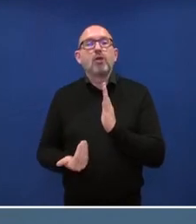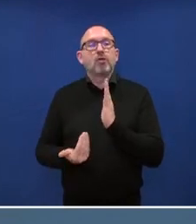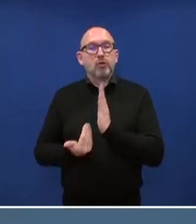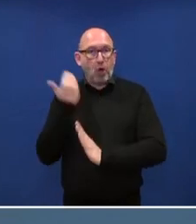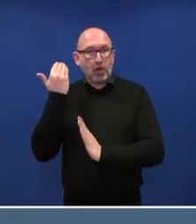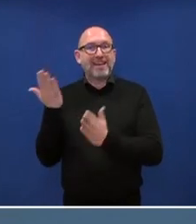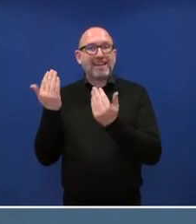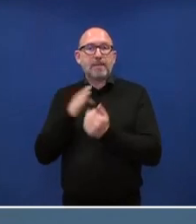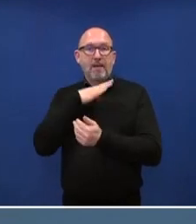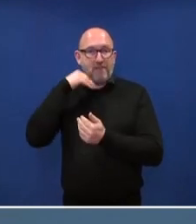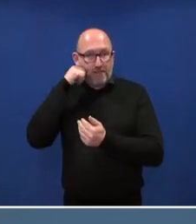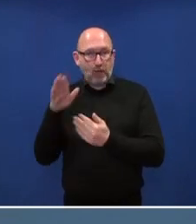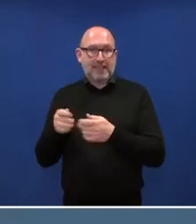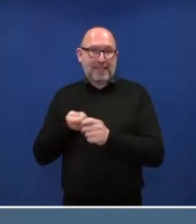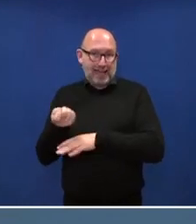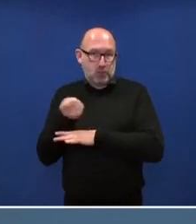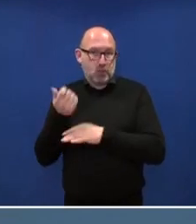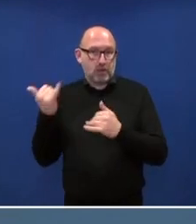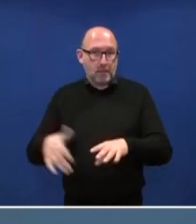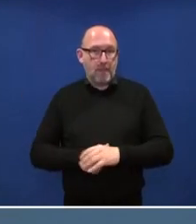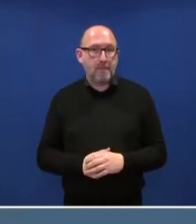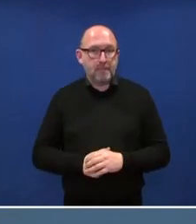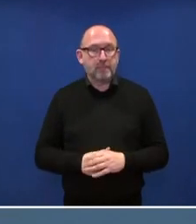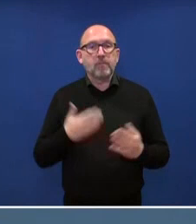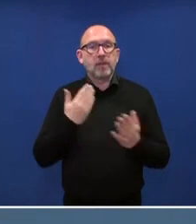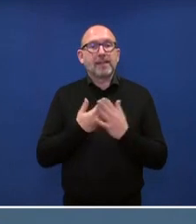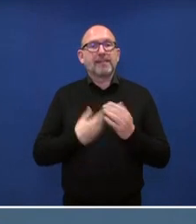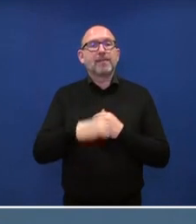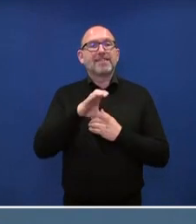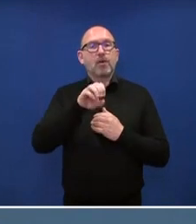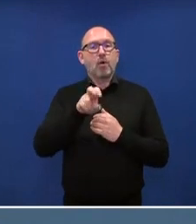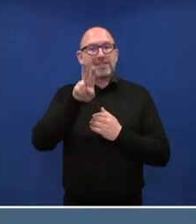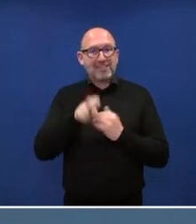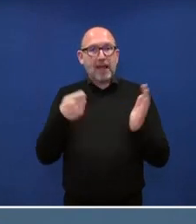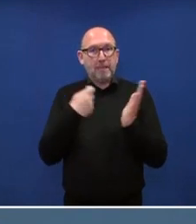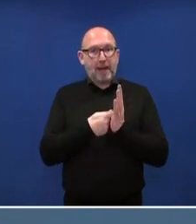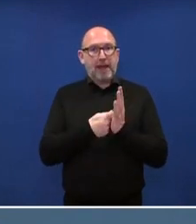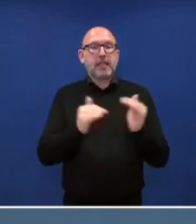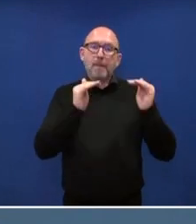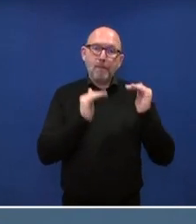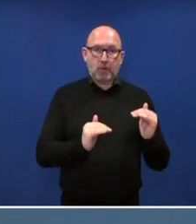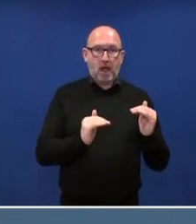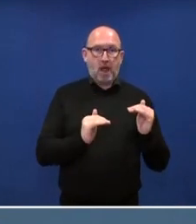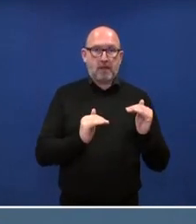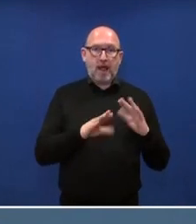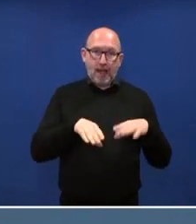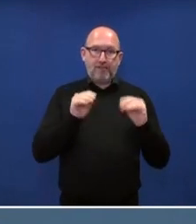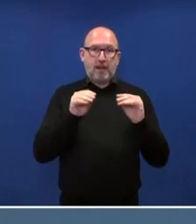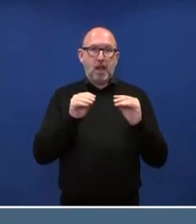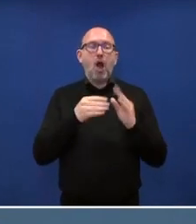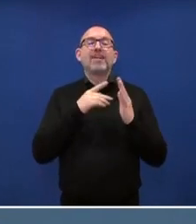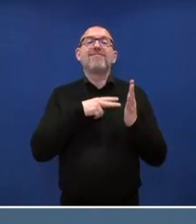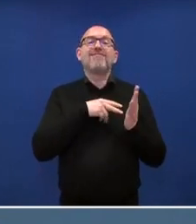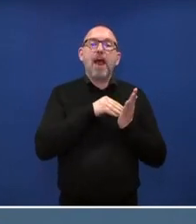Heizungen. Und wir starten ja auch mit einem moderaten CO2-Preis, damit eben gerade auch für die Vermieter auch die Chance